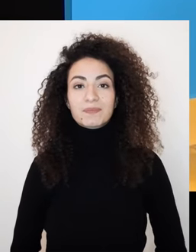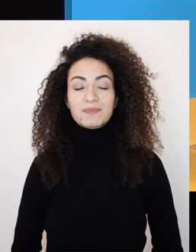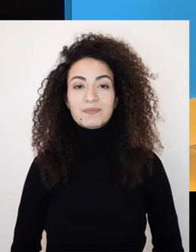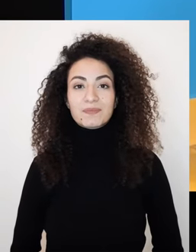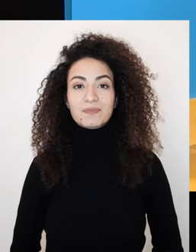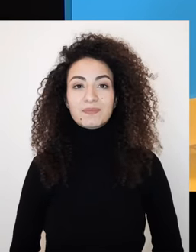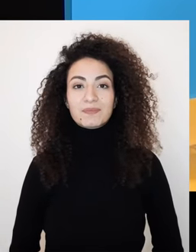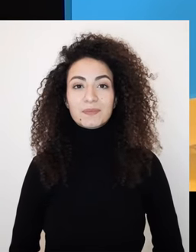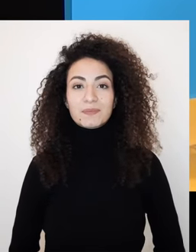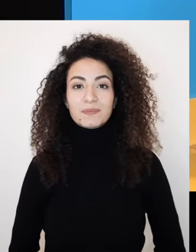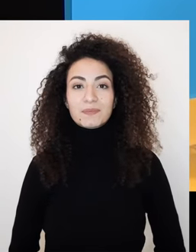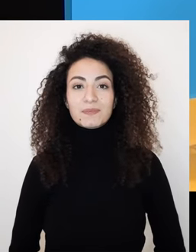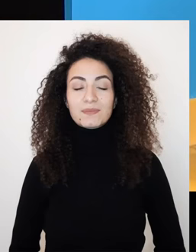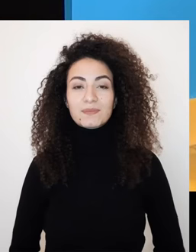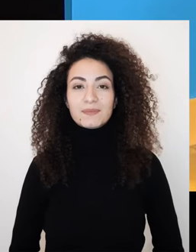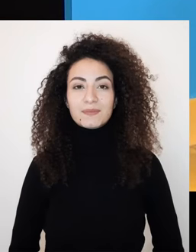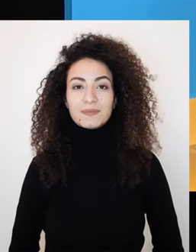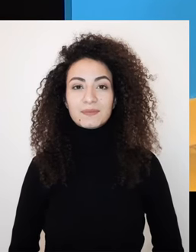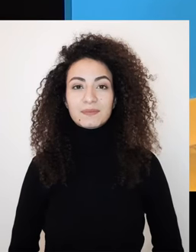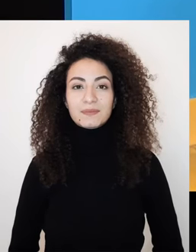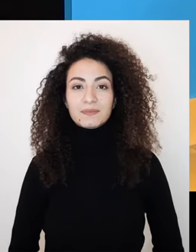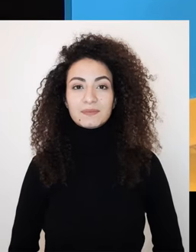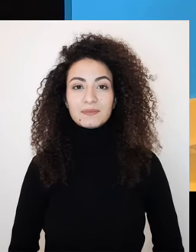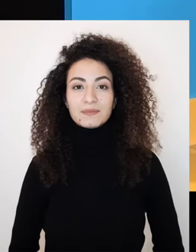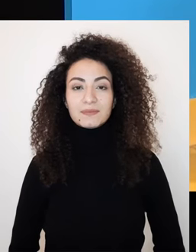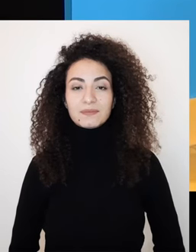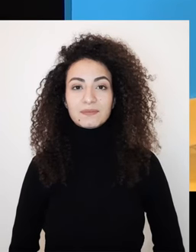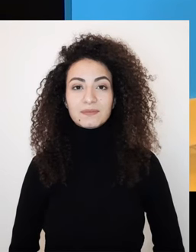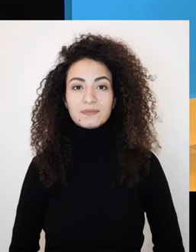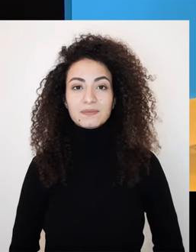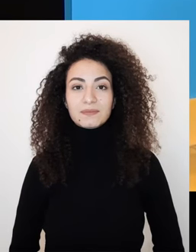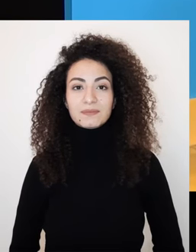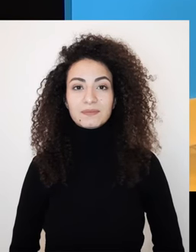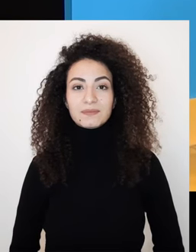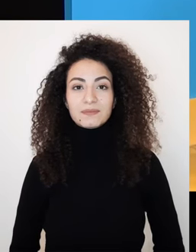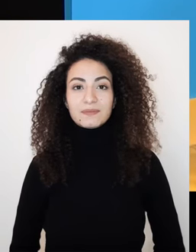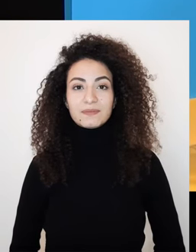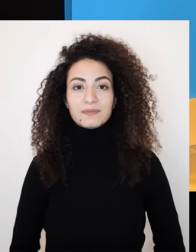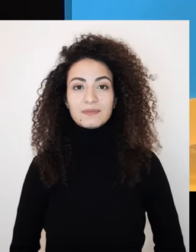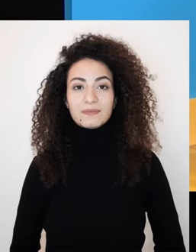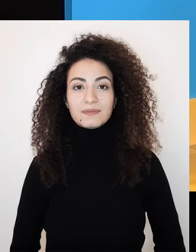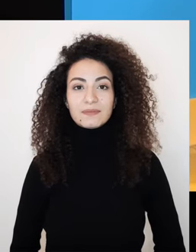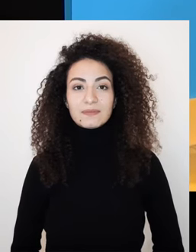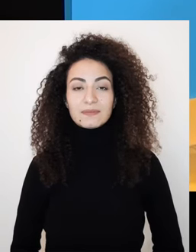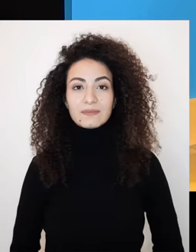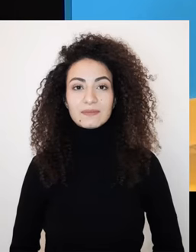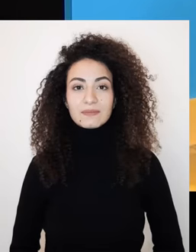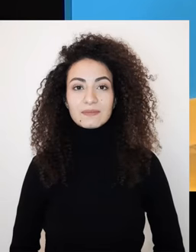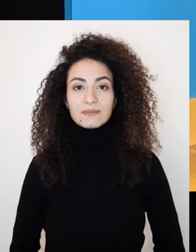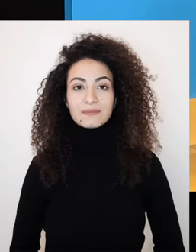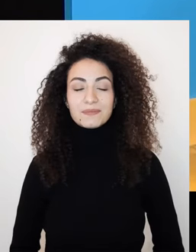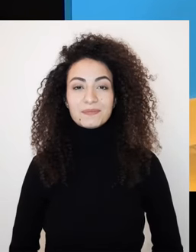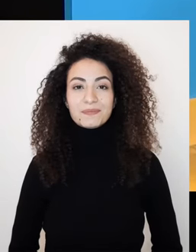الكاملة؟ هل بتشعر أنك أقرب أنك تكون ضحية بالحياة أو بالأحرى قائدة إليها؟ كيف توصف في شعورك حول كونك